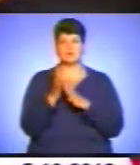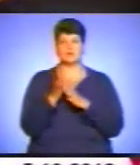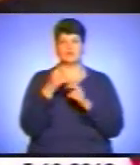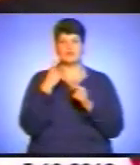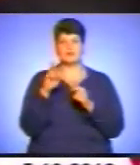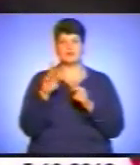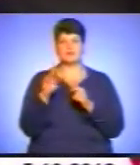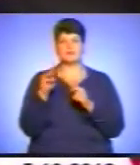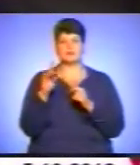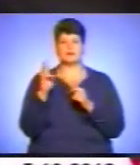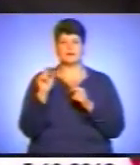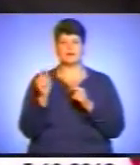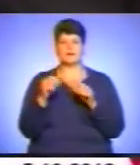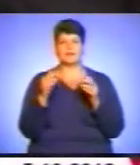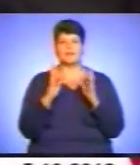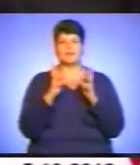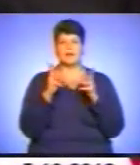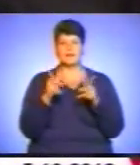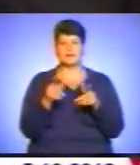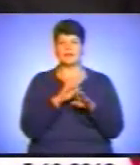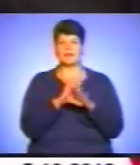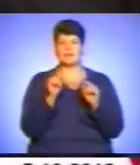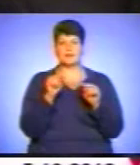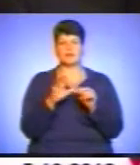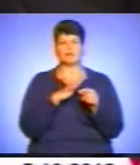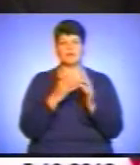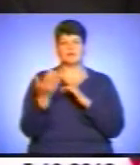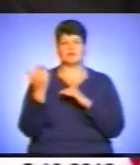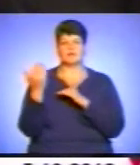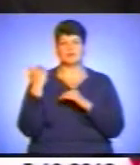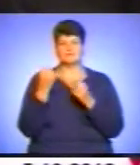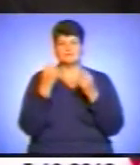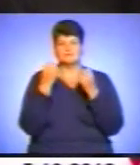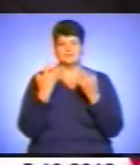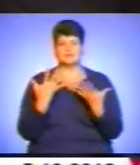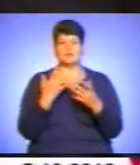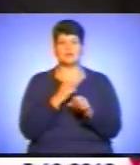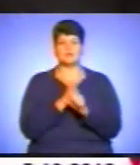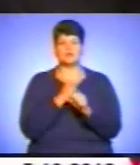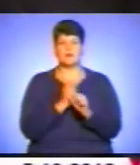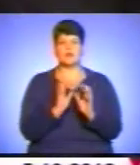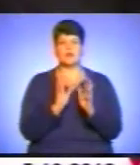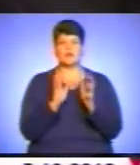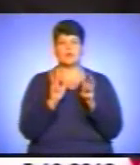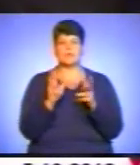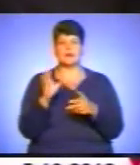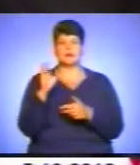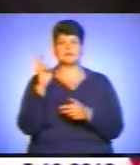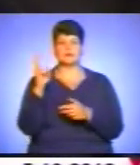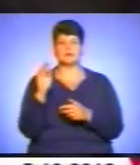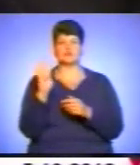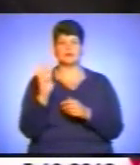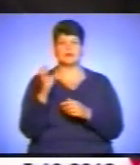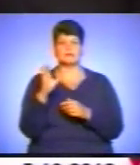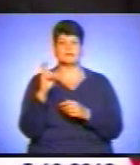Техніка не така, як була колись. Мається на вазі примітивна, де працювали комбайни СК-4, СК